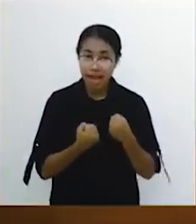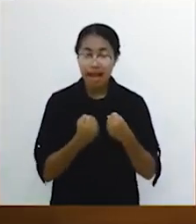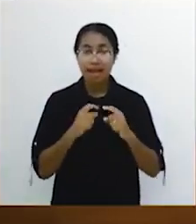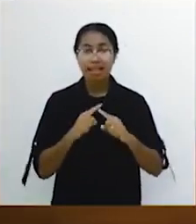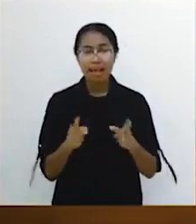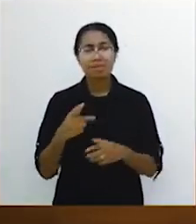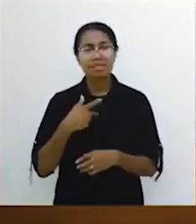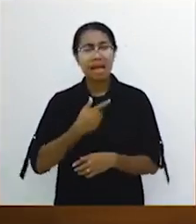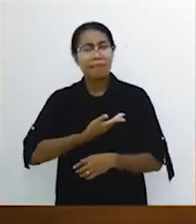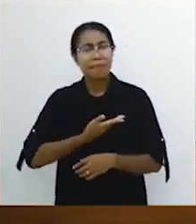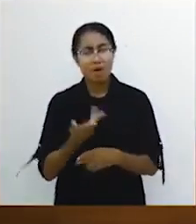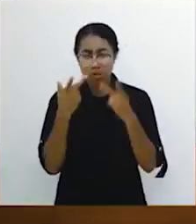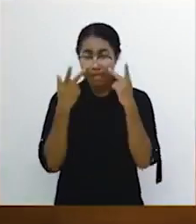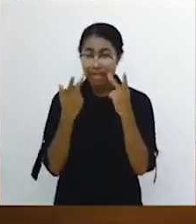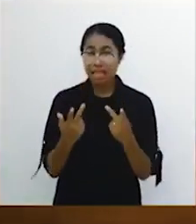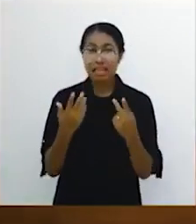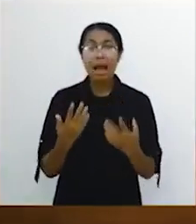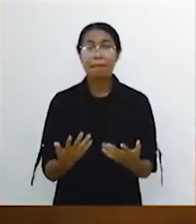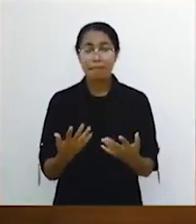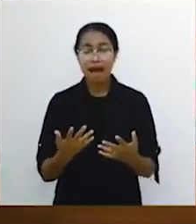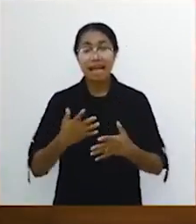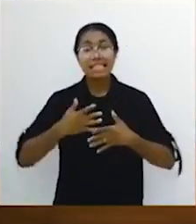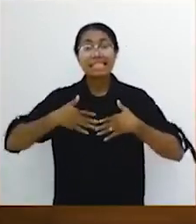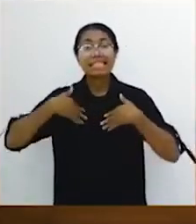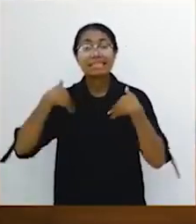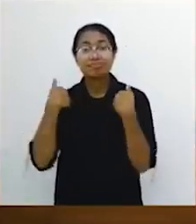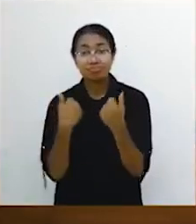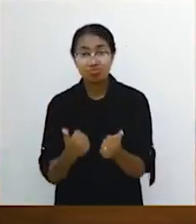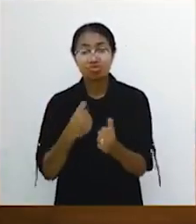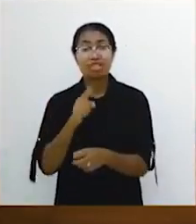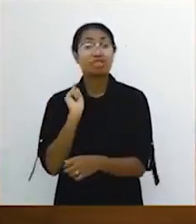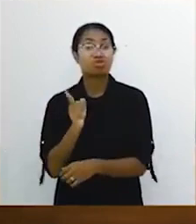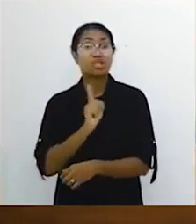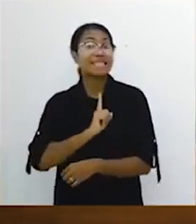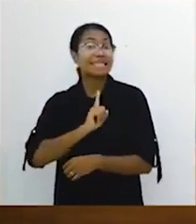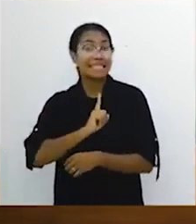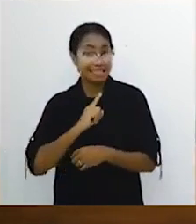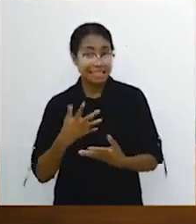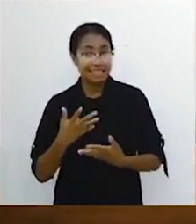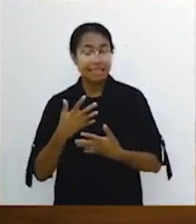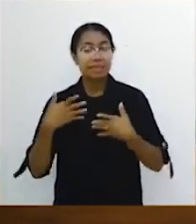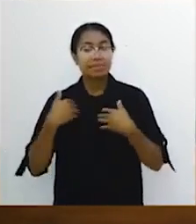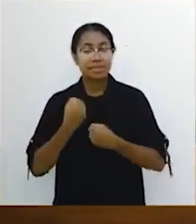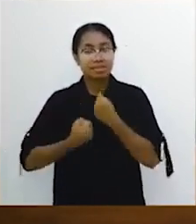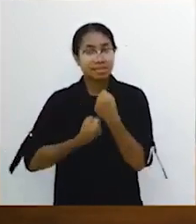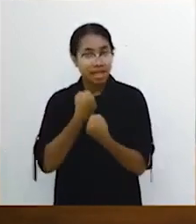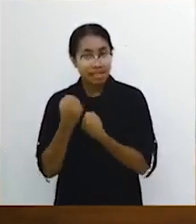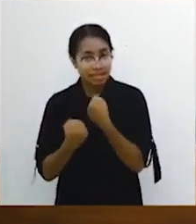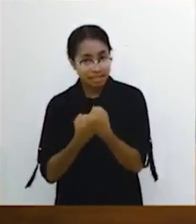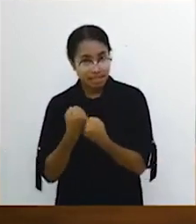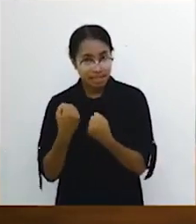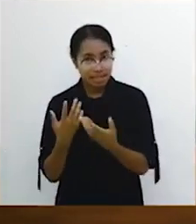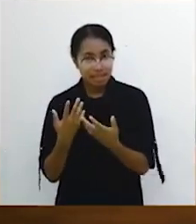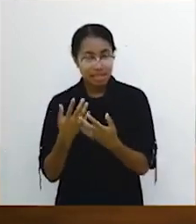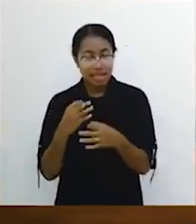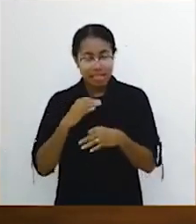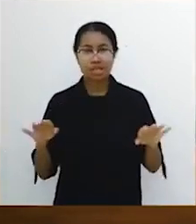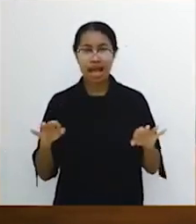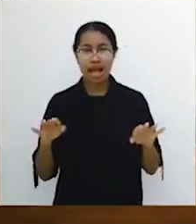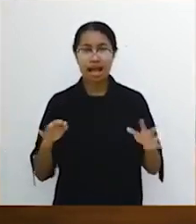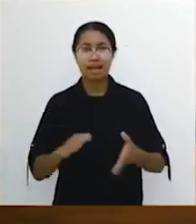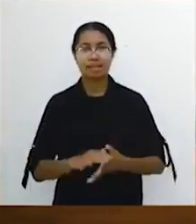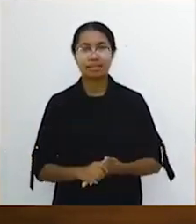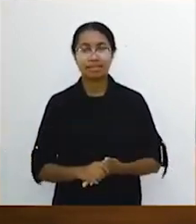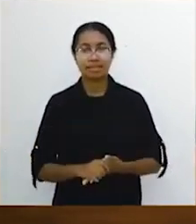Yang saya ingin soroti adalah penyembuhan itu sendiri terjadi secara sempurna.